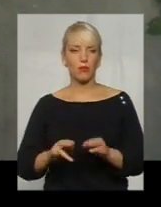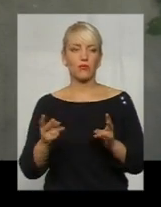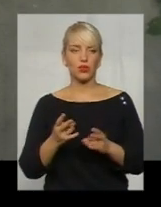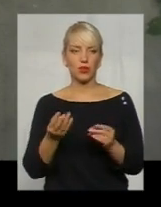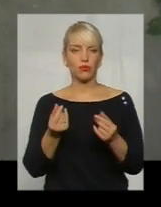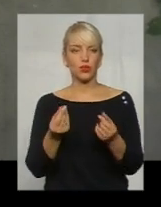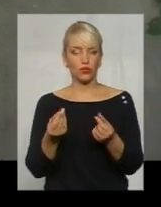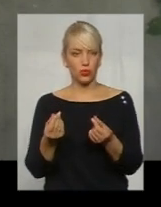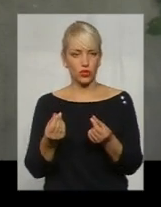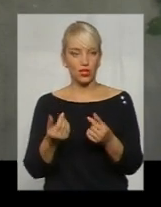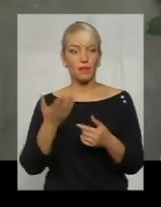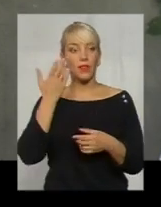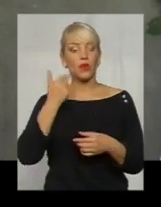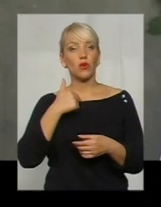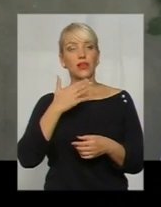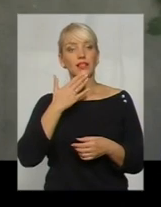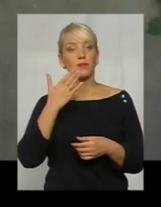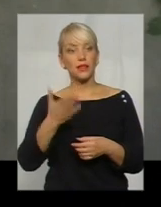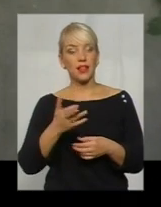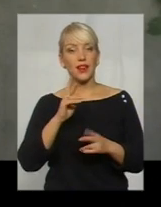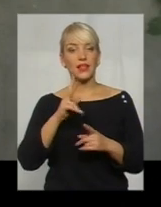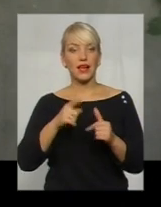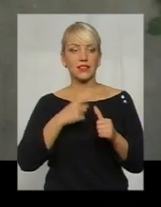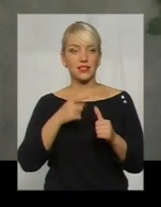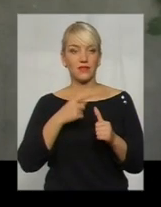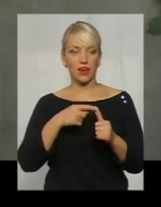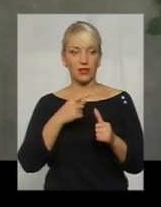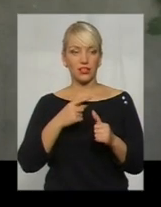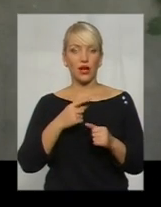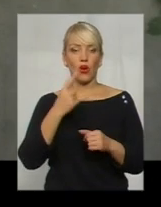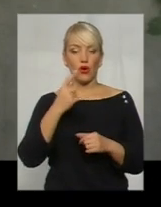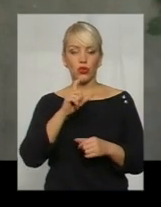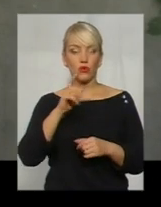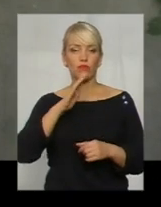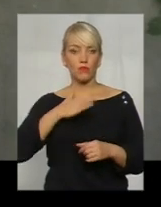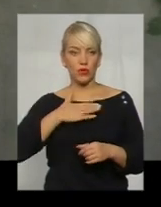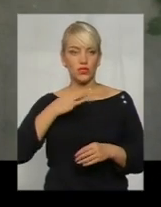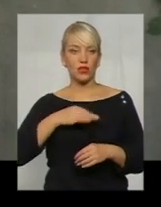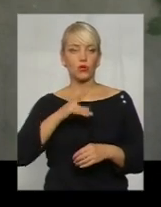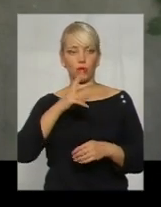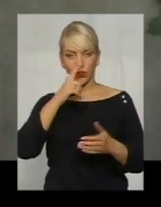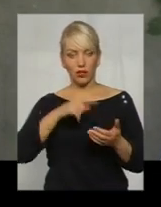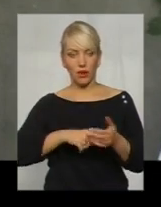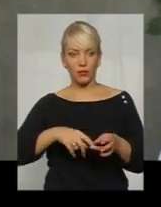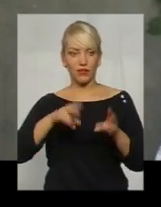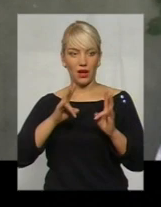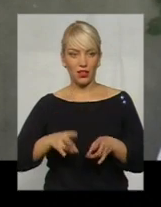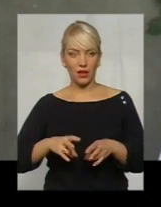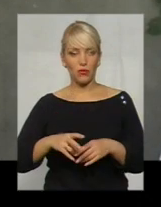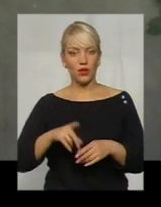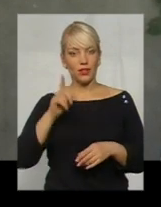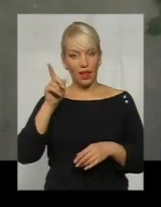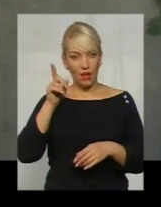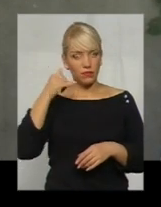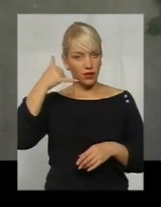сума грошей. Коли я запитала, як звати одного з моїх синів, який потрапив в халепу, на тому кінці дроту